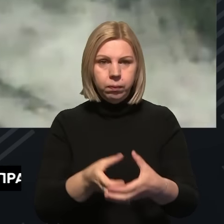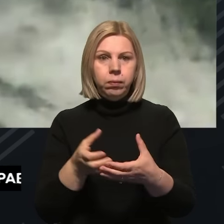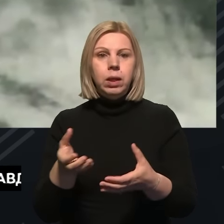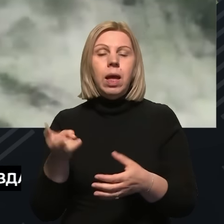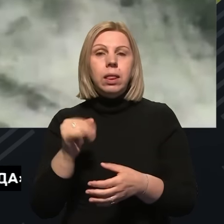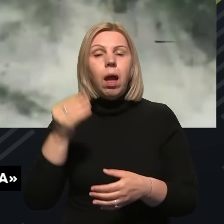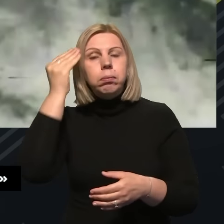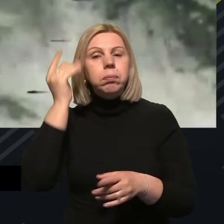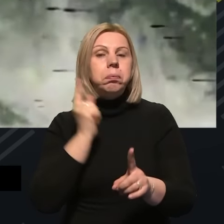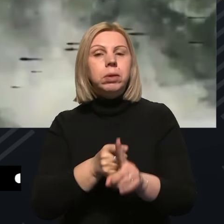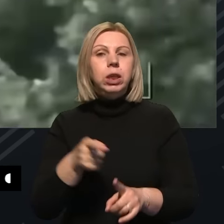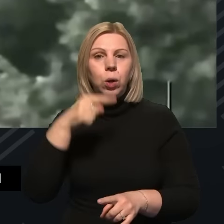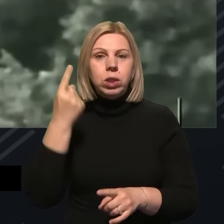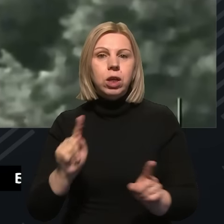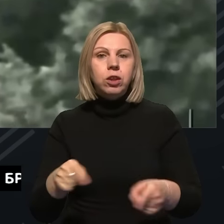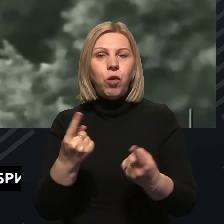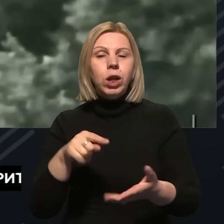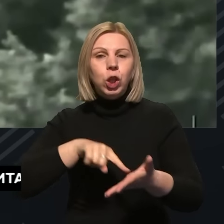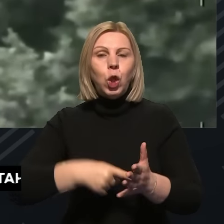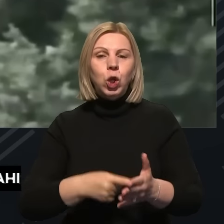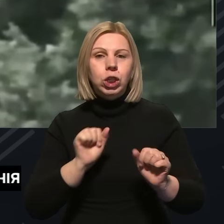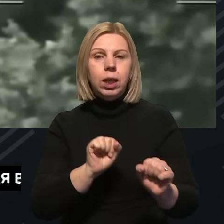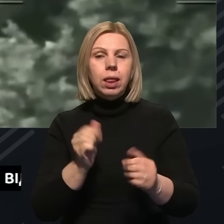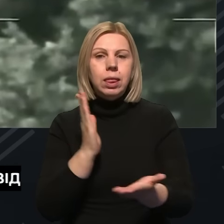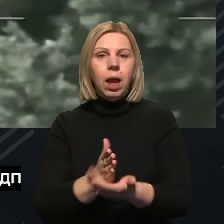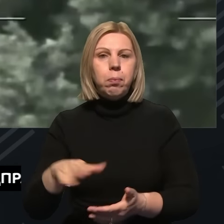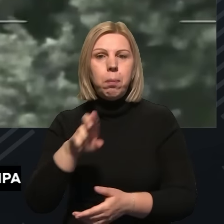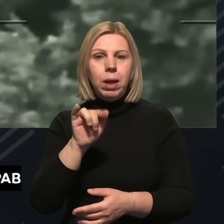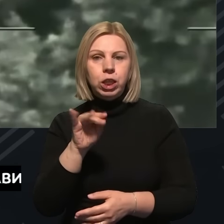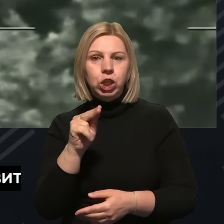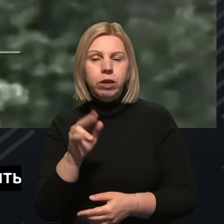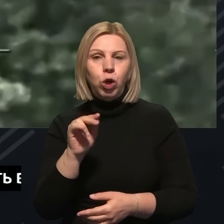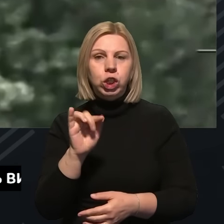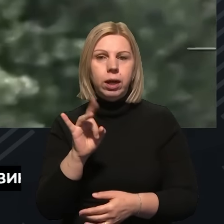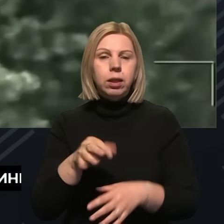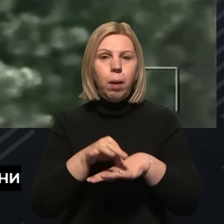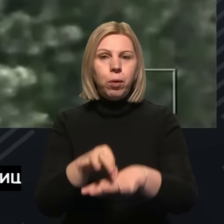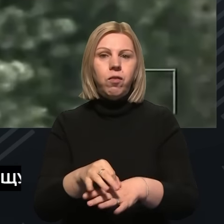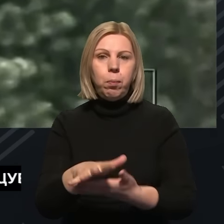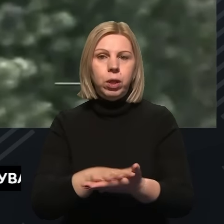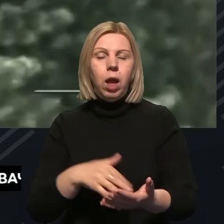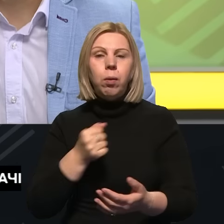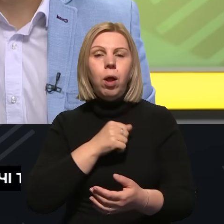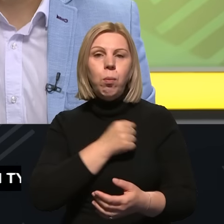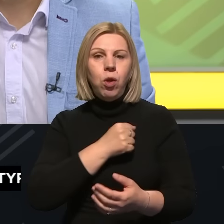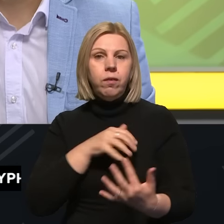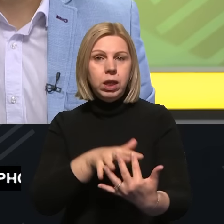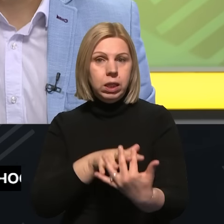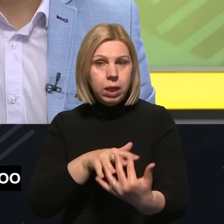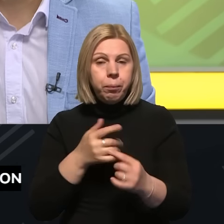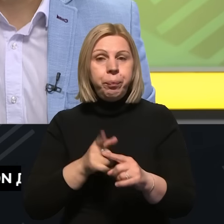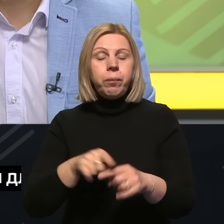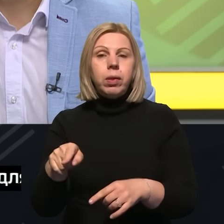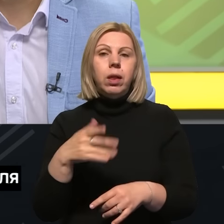На меті росіян створення плацдарму на напрямку Бердичі, Очеретине для проведення подальших бойових дій. Наші